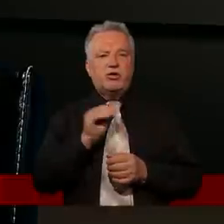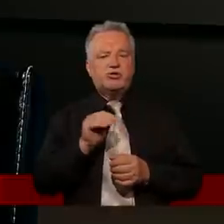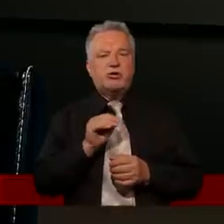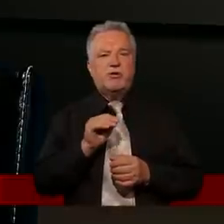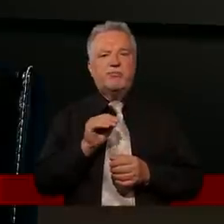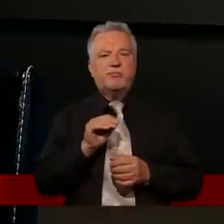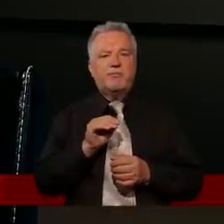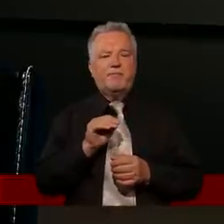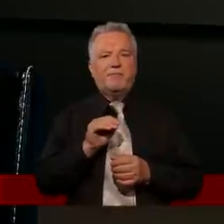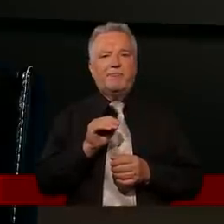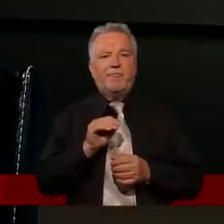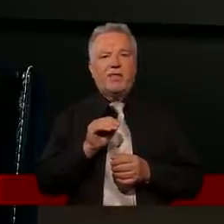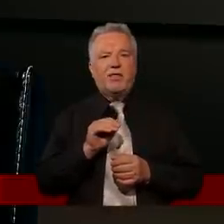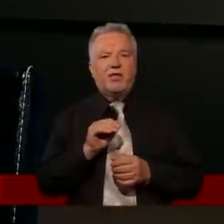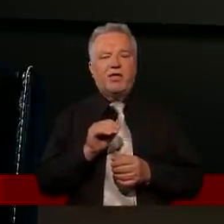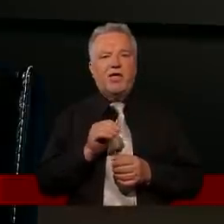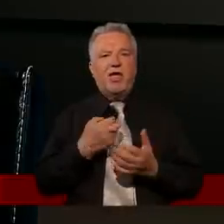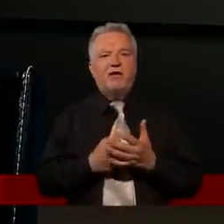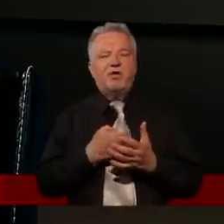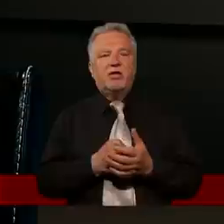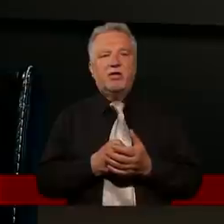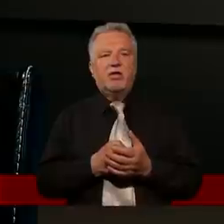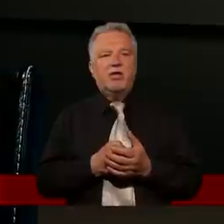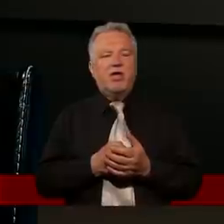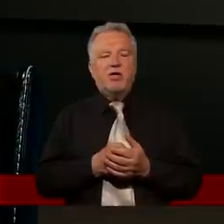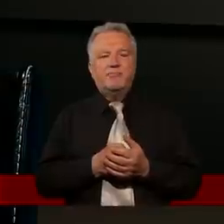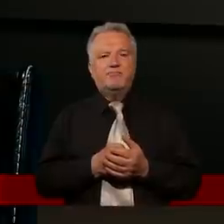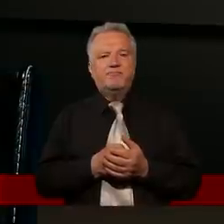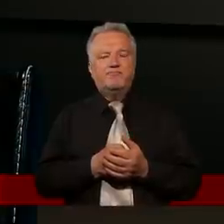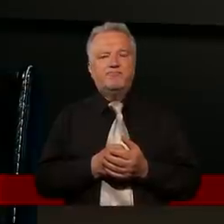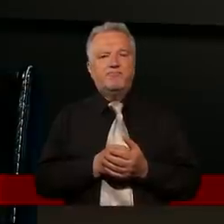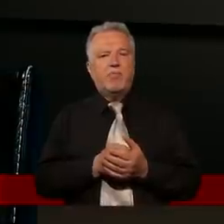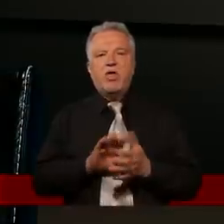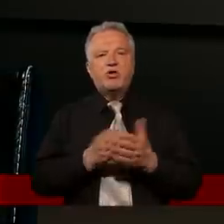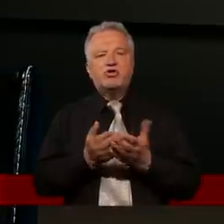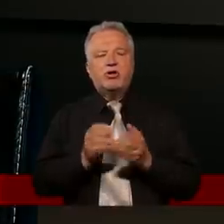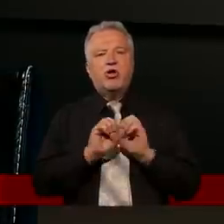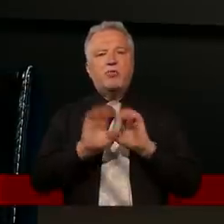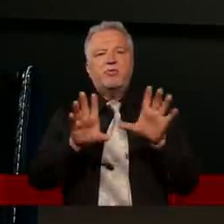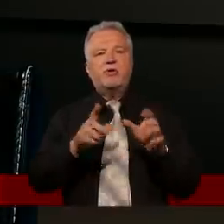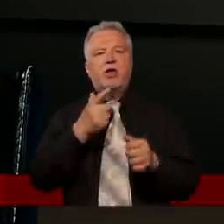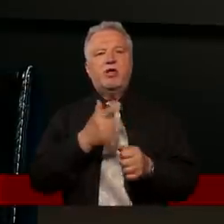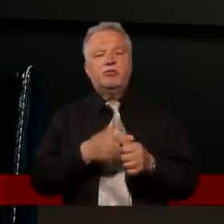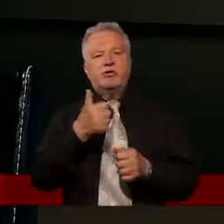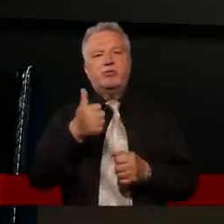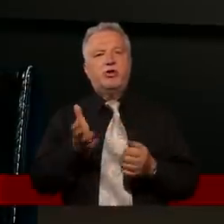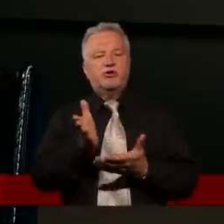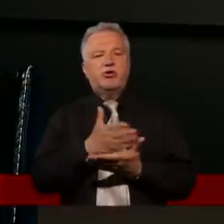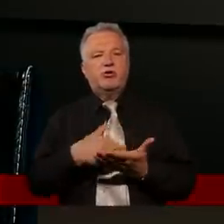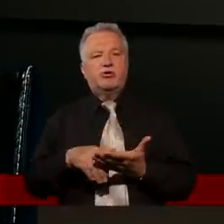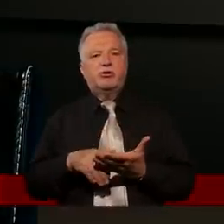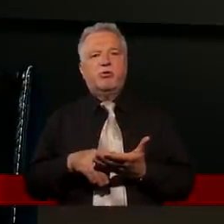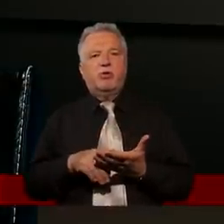przytoczę tekst z Ewangelii Objawienia, jeden z moich ulubionych, dwudziesty pierwszy rozdział